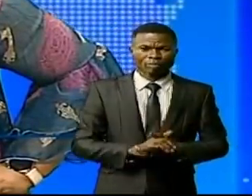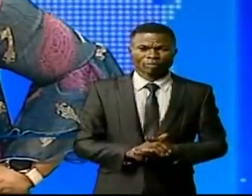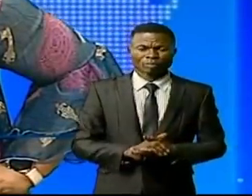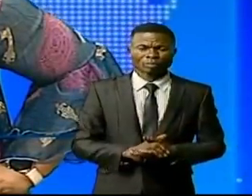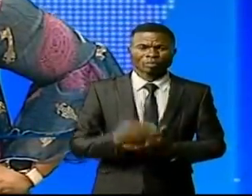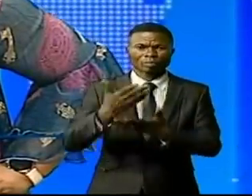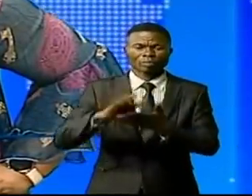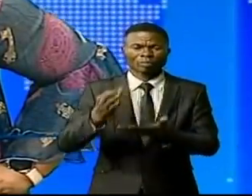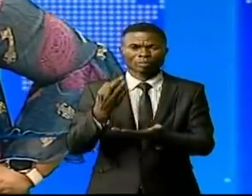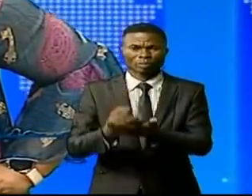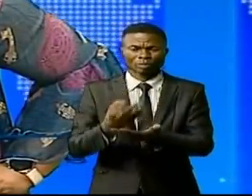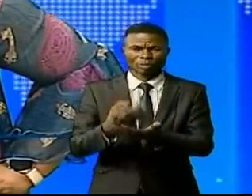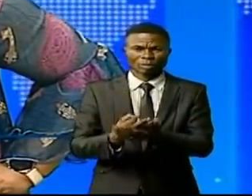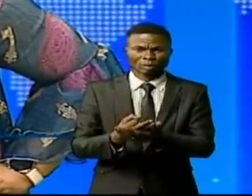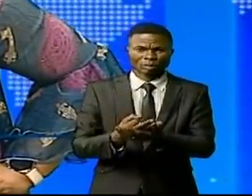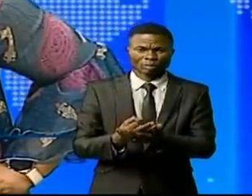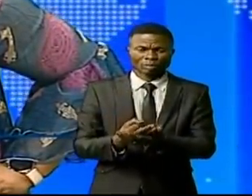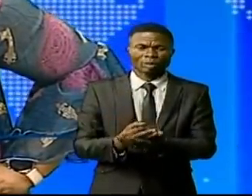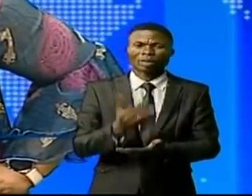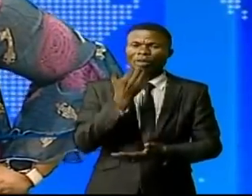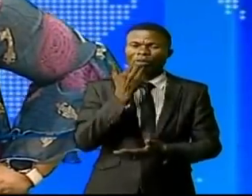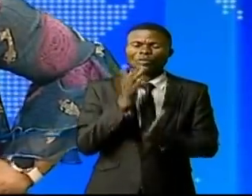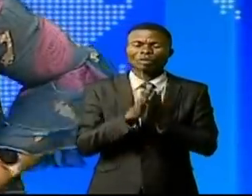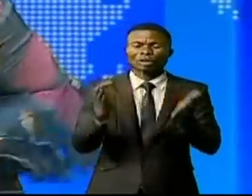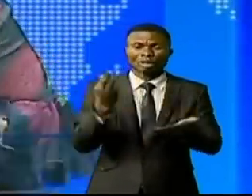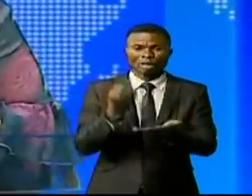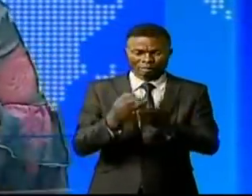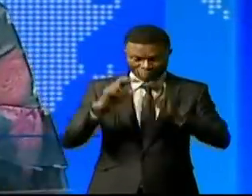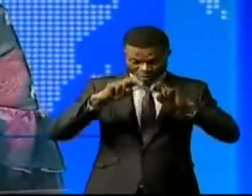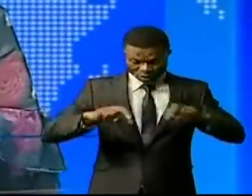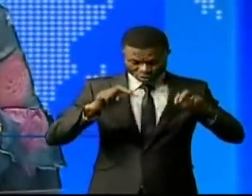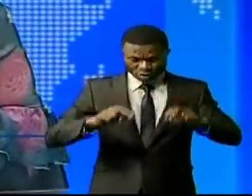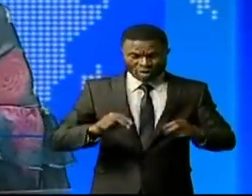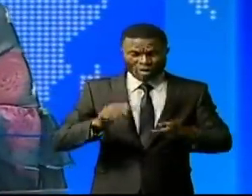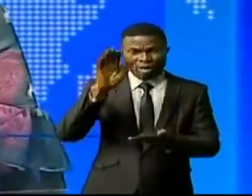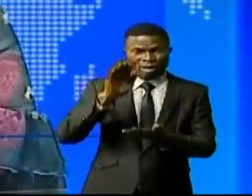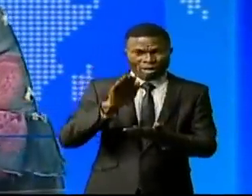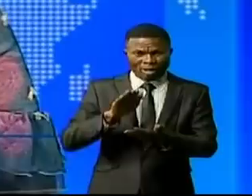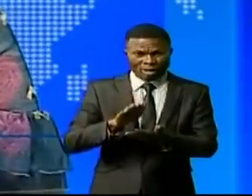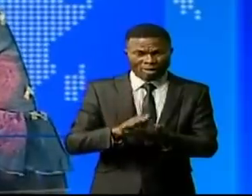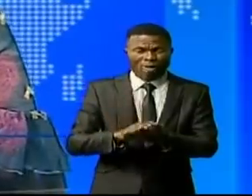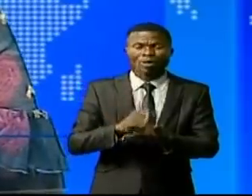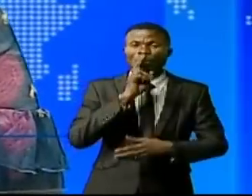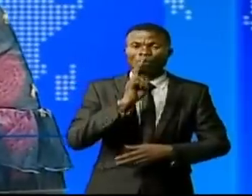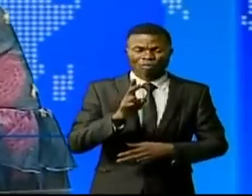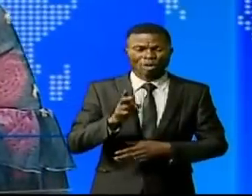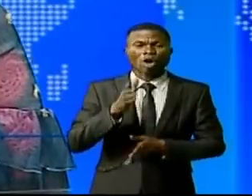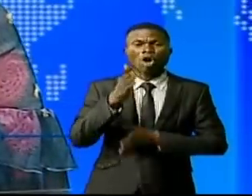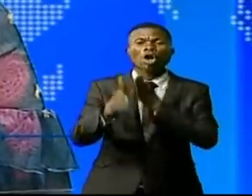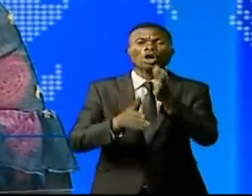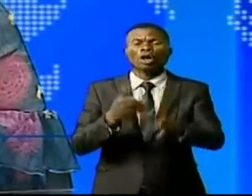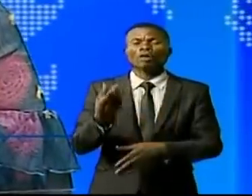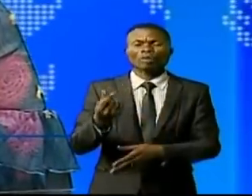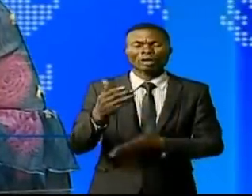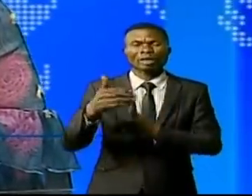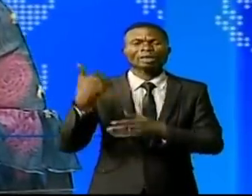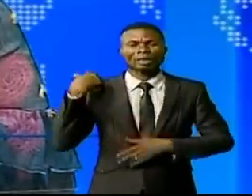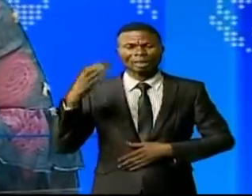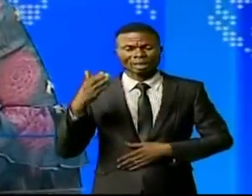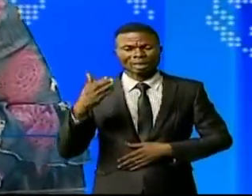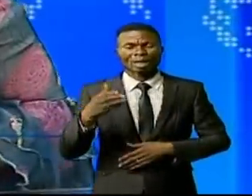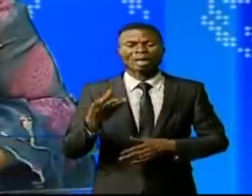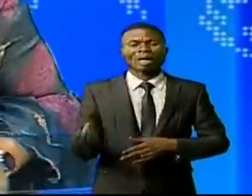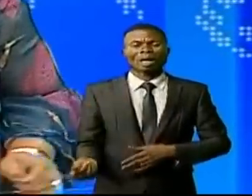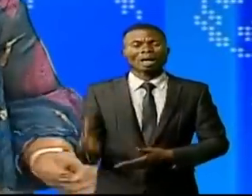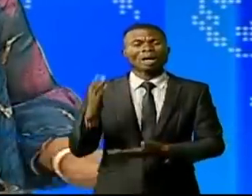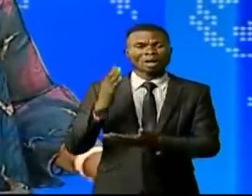financière instaurée par l'inspection générale de finances a permis de réduire sensiblement le détournement des déniers publics et la corruption